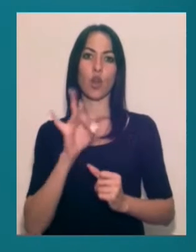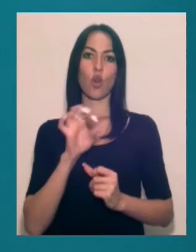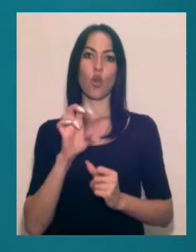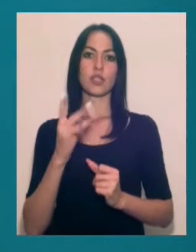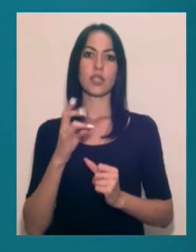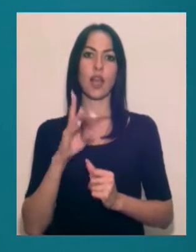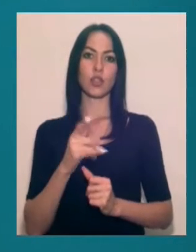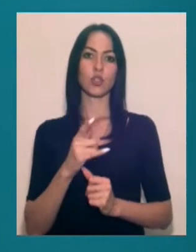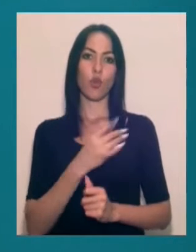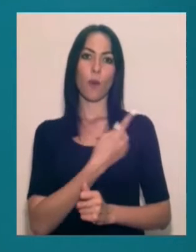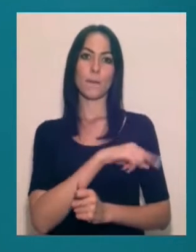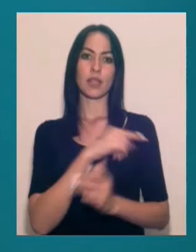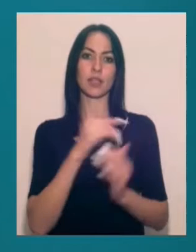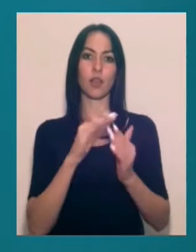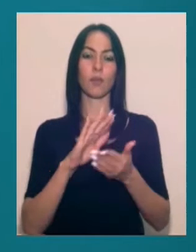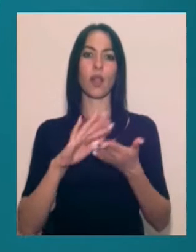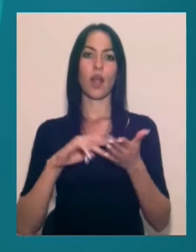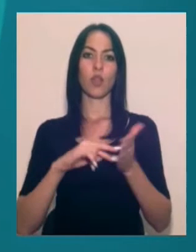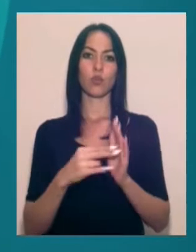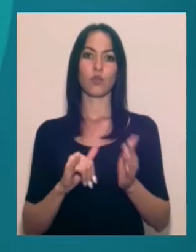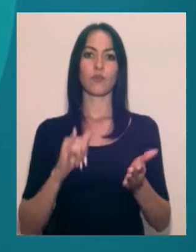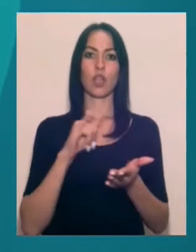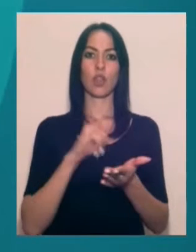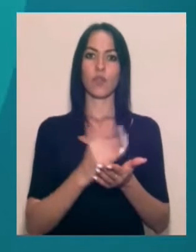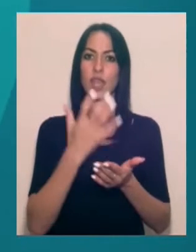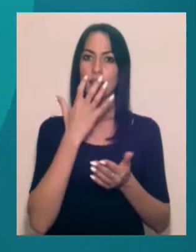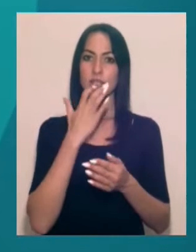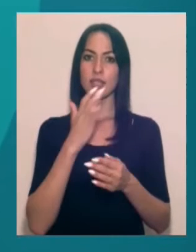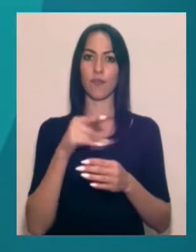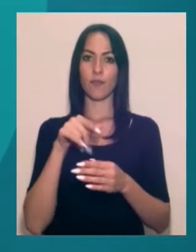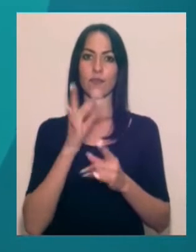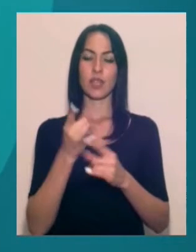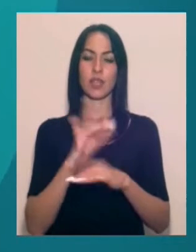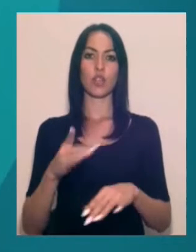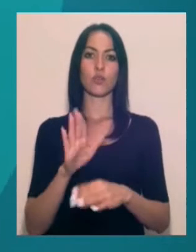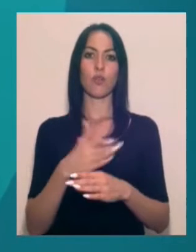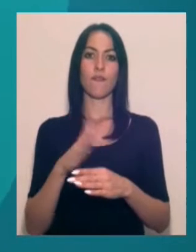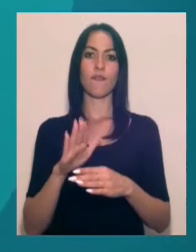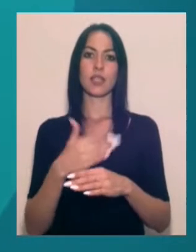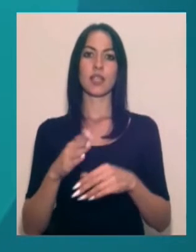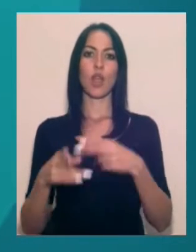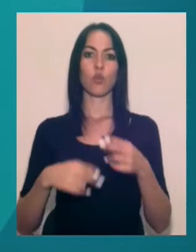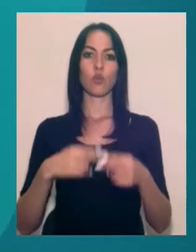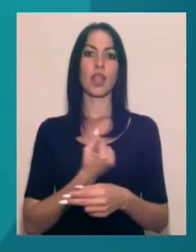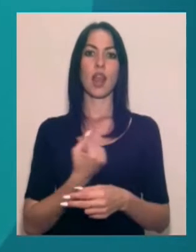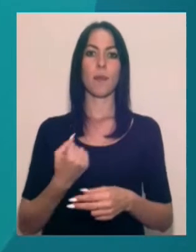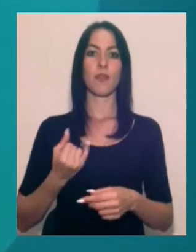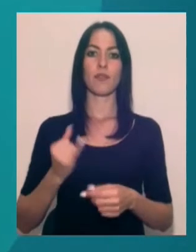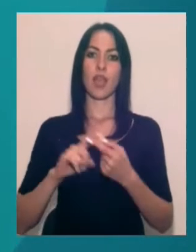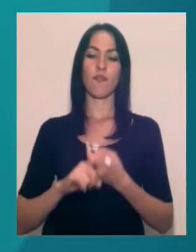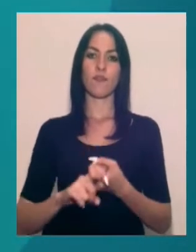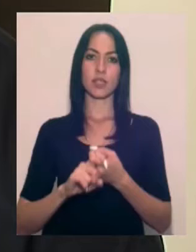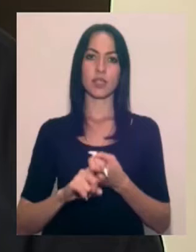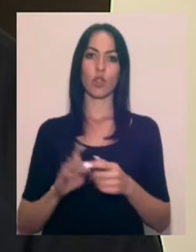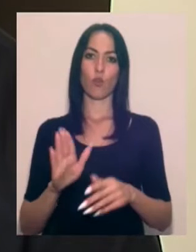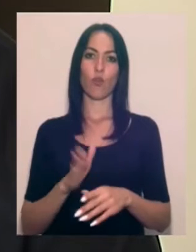медичного закладу планують домогтися встановлення кисневої розводки у дитячому відділенні, відділенні хірургії, терапевтичному та інфекційному